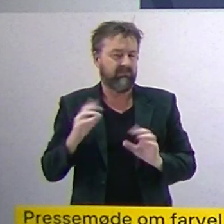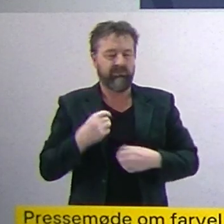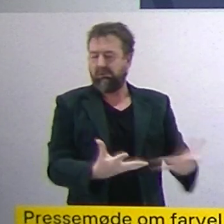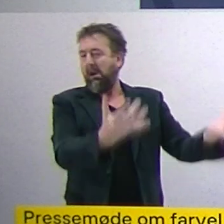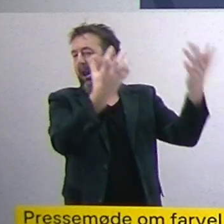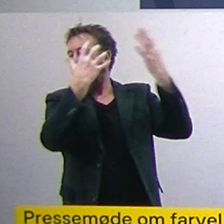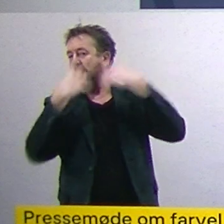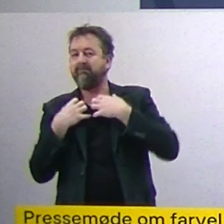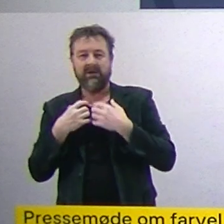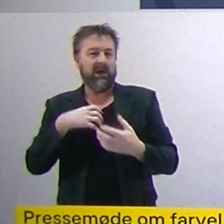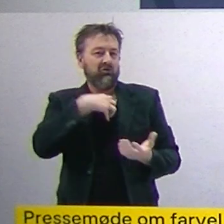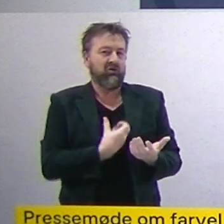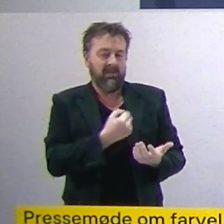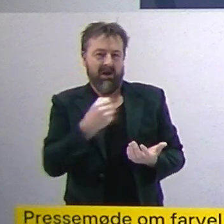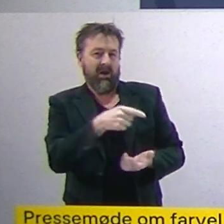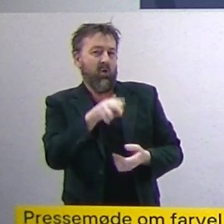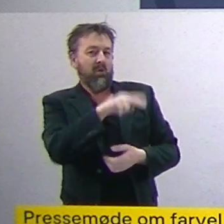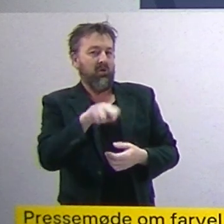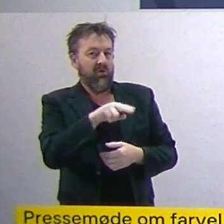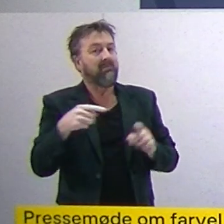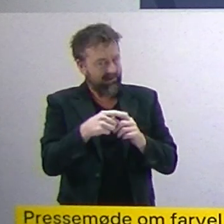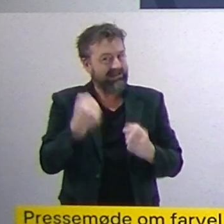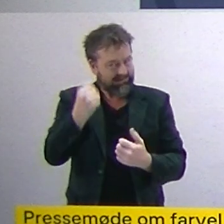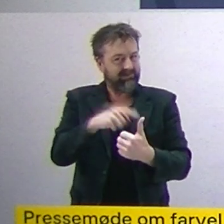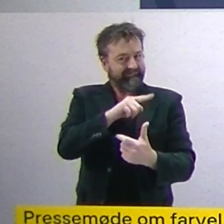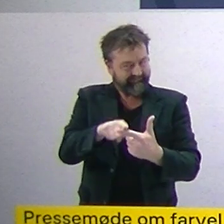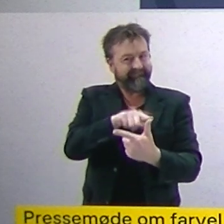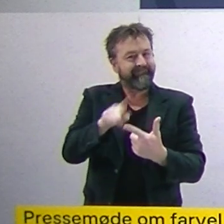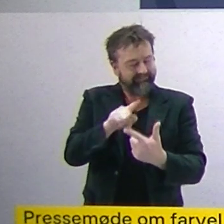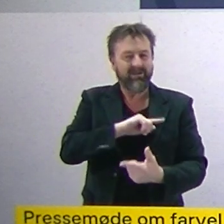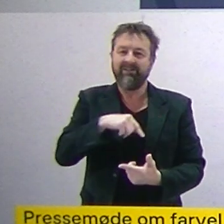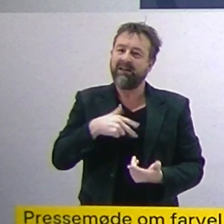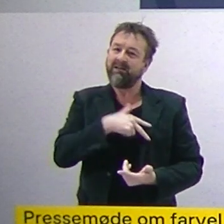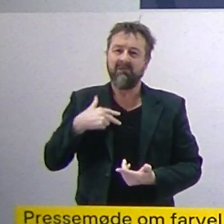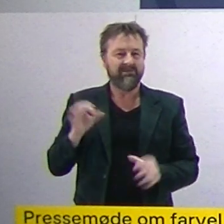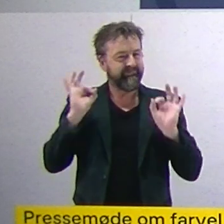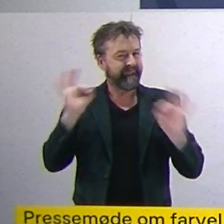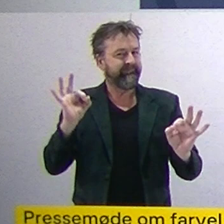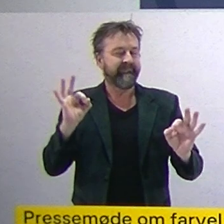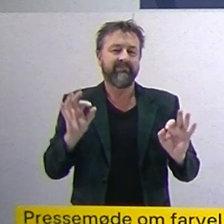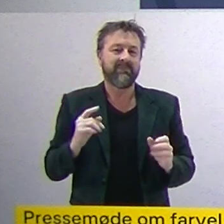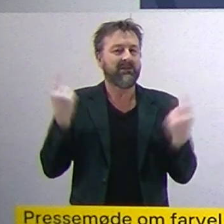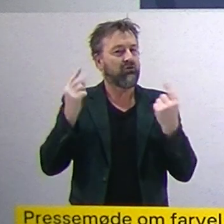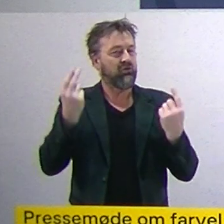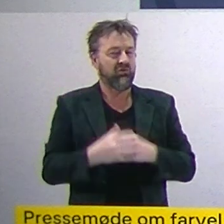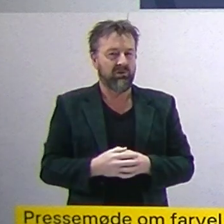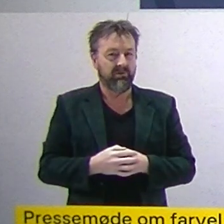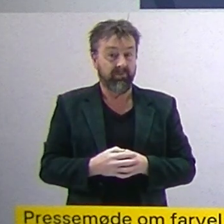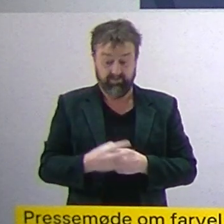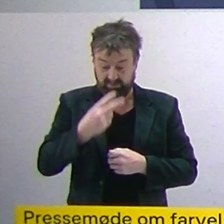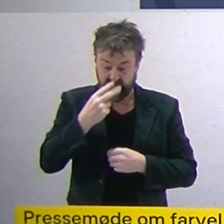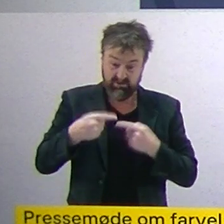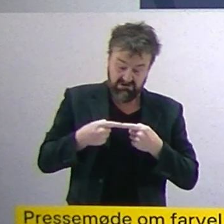omikron, og også med sygdom. Så de to ting gør, at Danmark står et helt fantastisk sted. Og hvis jeg bare skal runde ind og sige, hvad ser vi så ind i på den korte,